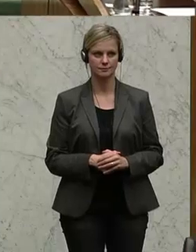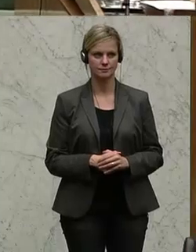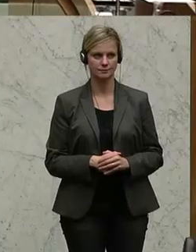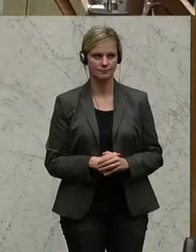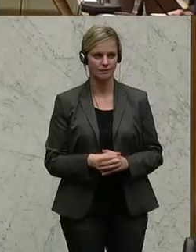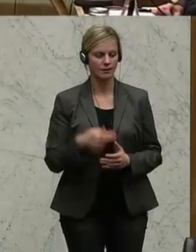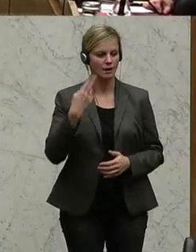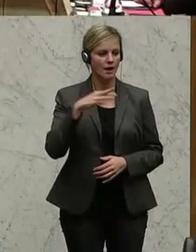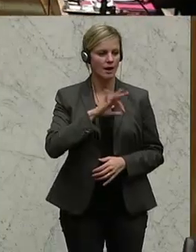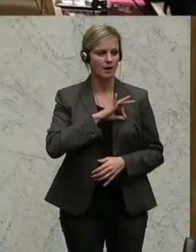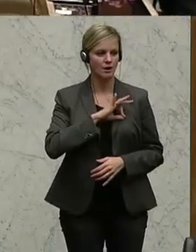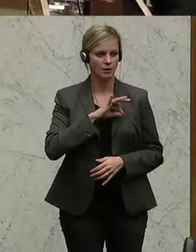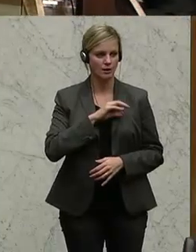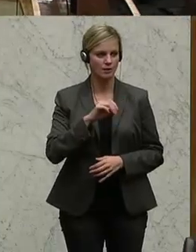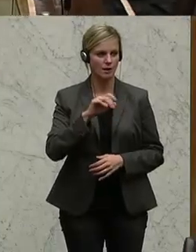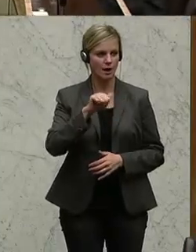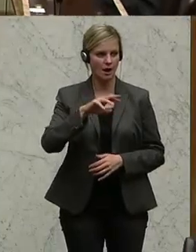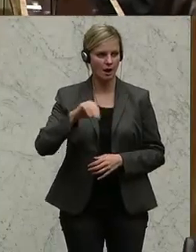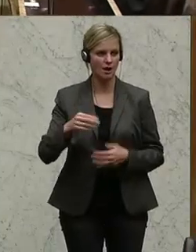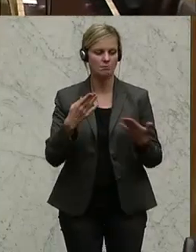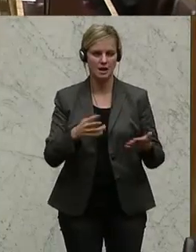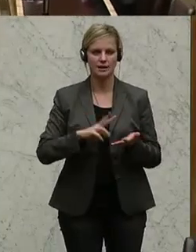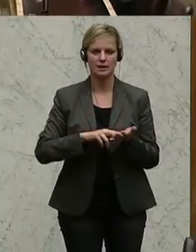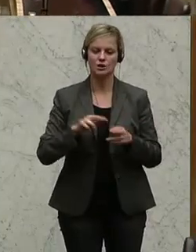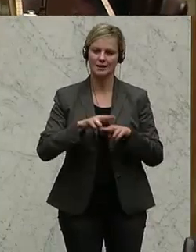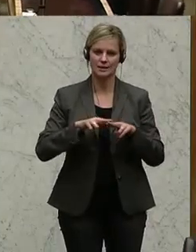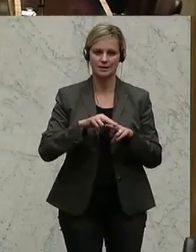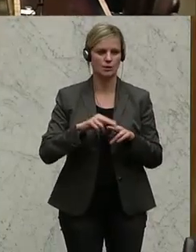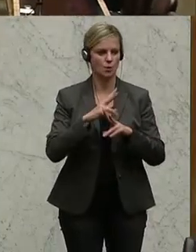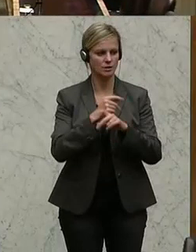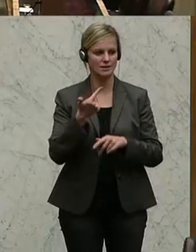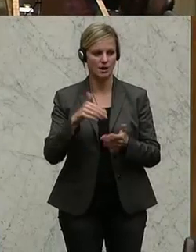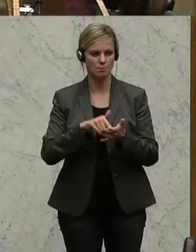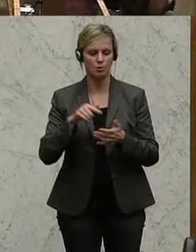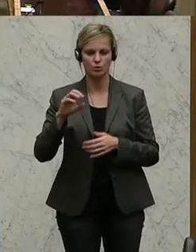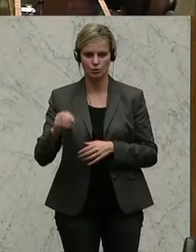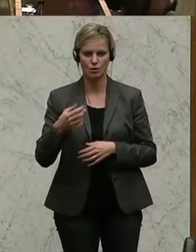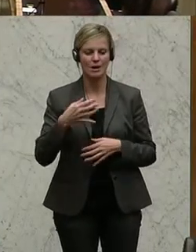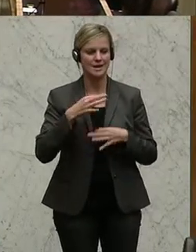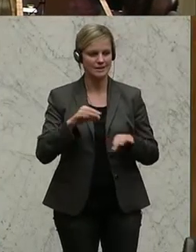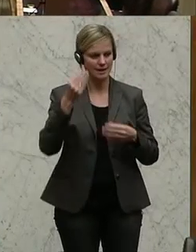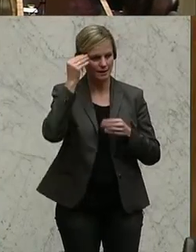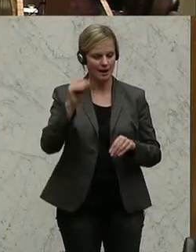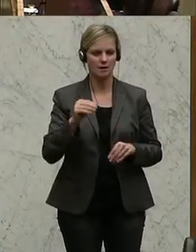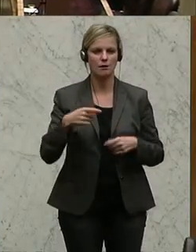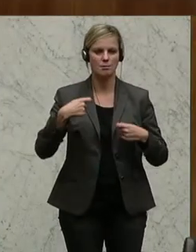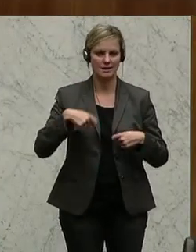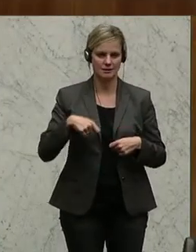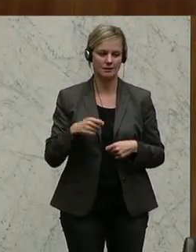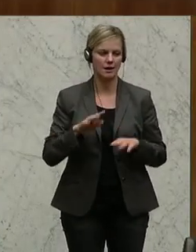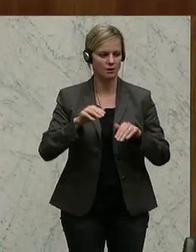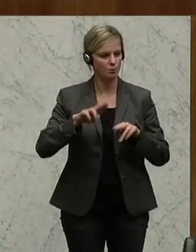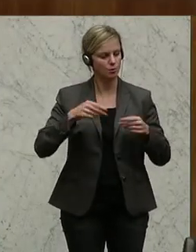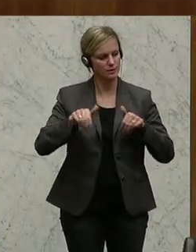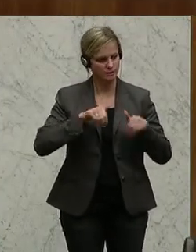Maximilian Unterreiner von der SPÖ ist am Wort. ... Österreich 2.0. Sehr geehrter Herr Präsident, Herr Bundesminister, in vielen